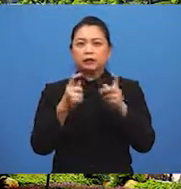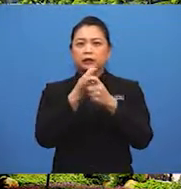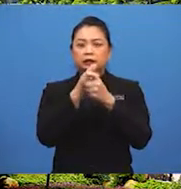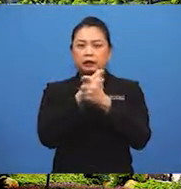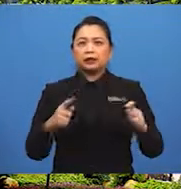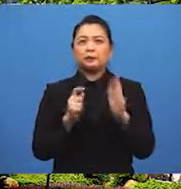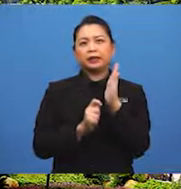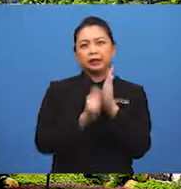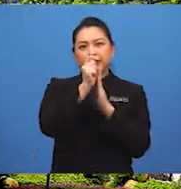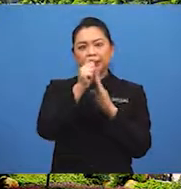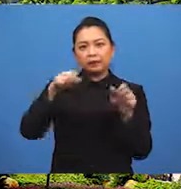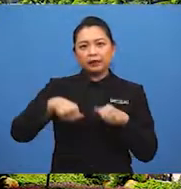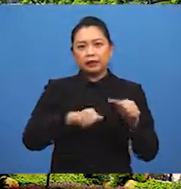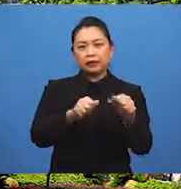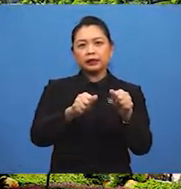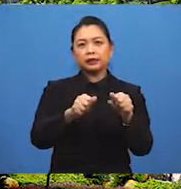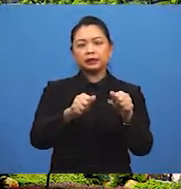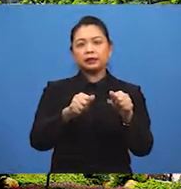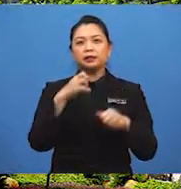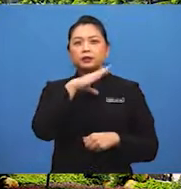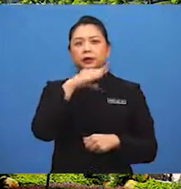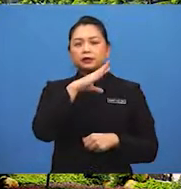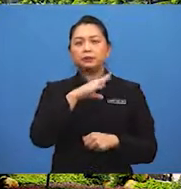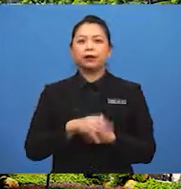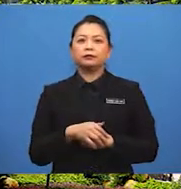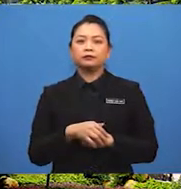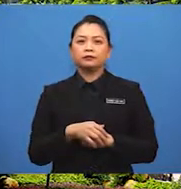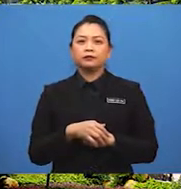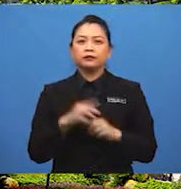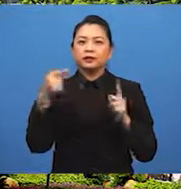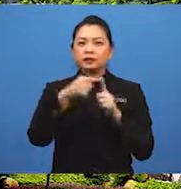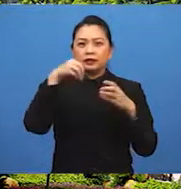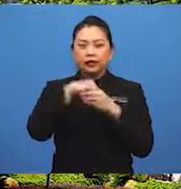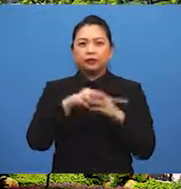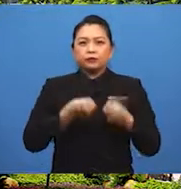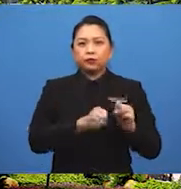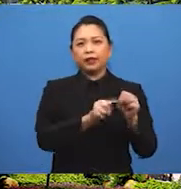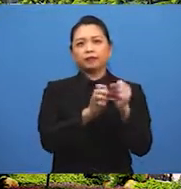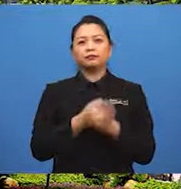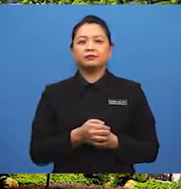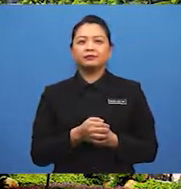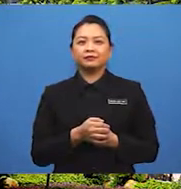meningkatkan pengaliran perumbahan dan sisa-sisa domestik ke dalam sungai.